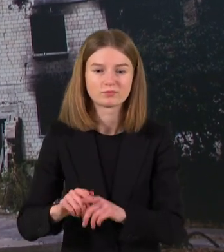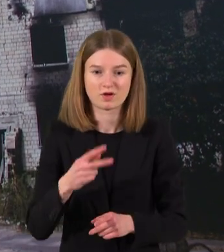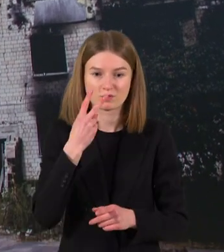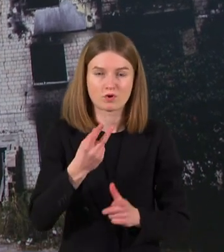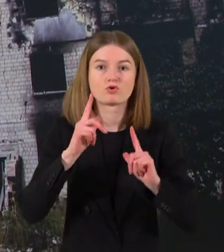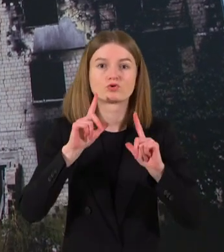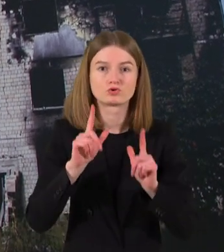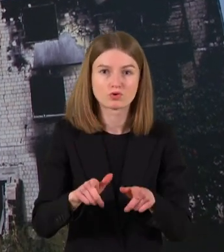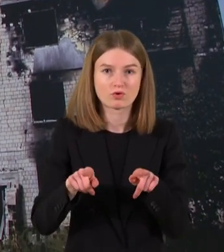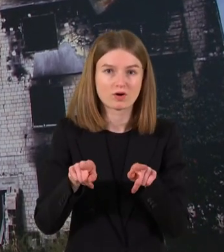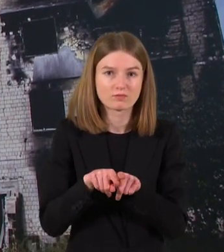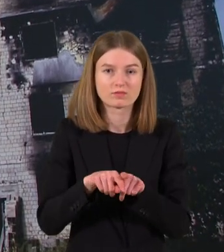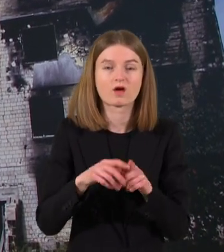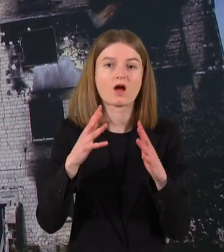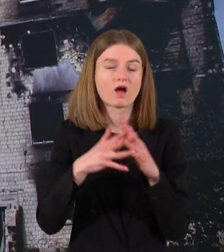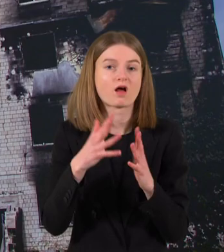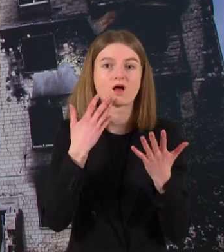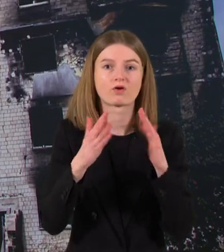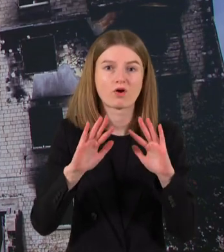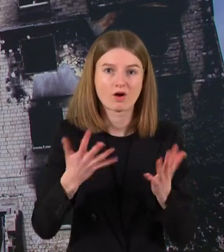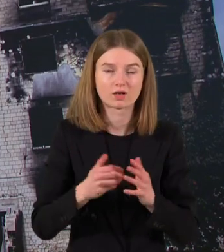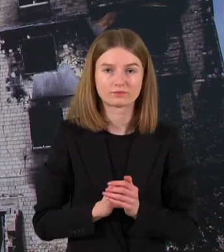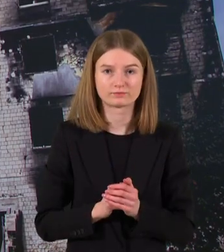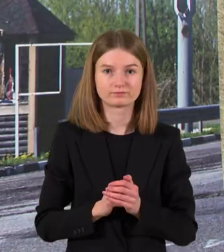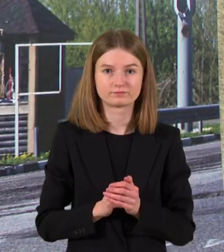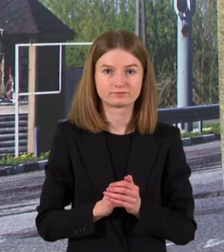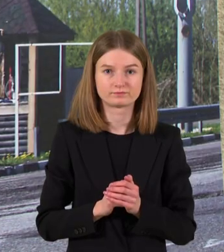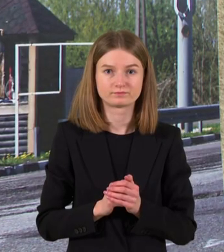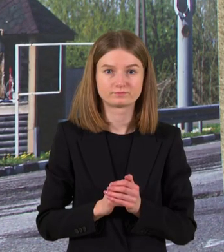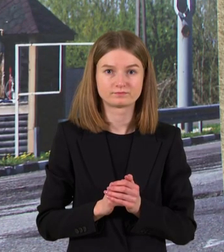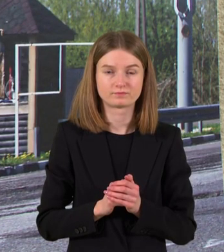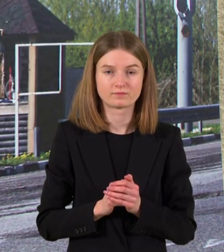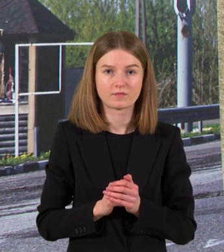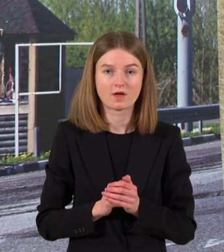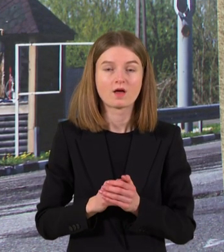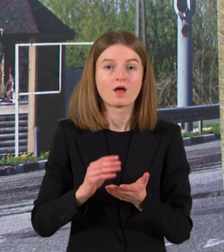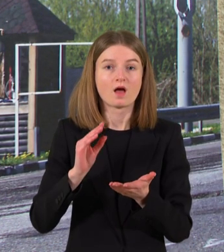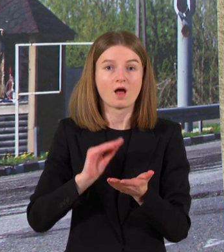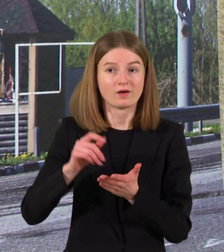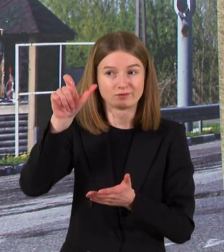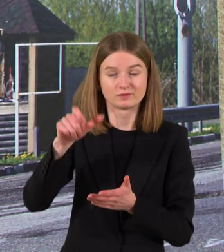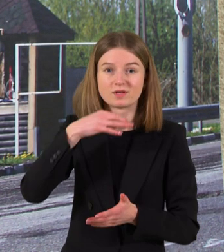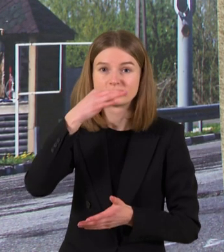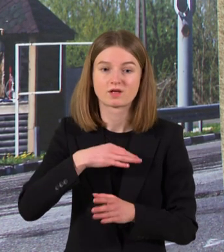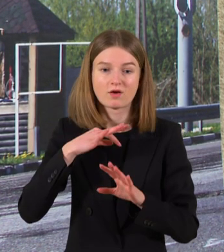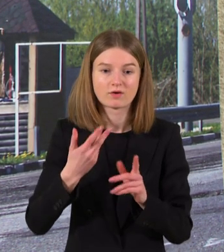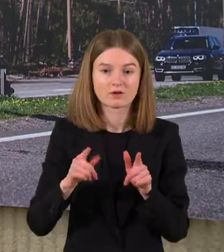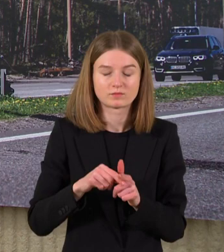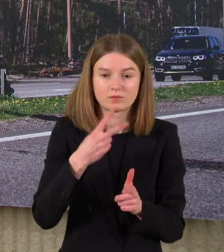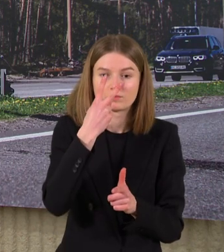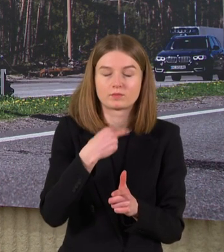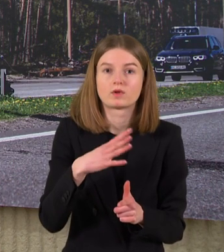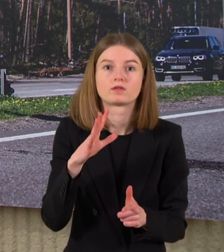ir nulatinės agresijos sąlygomis gyvenančių ukrainiečių kasdienybė. Pasakautorių visą tai neleidžia priprasti prie žodžių karas